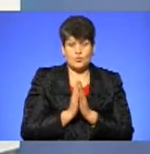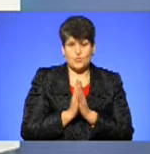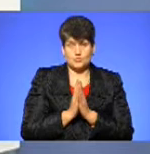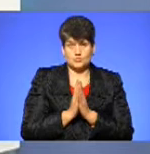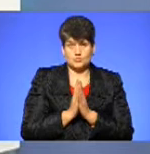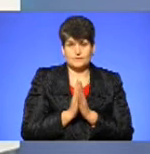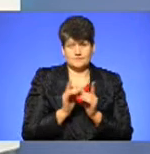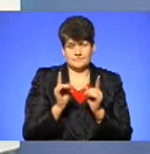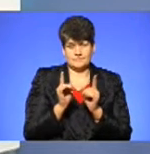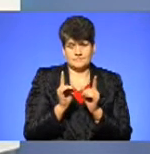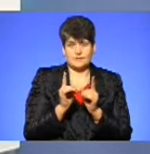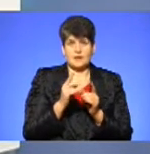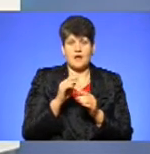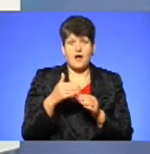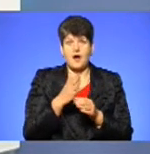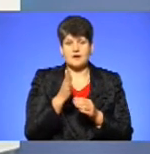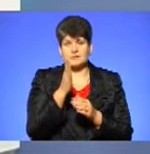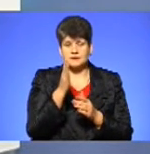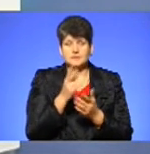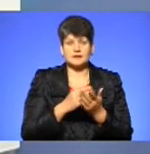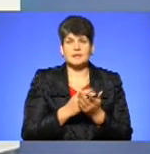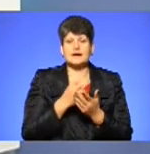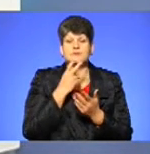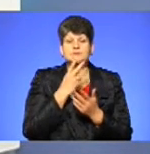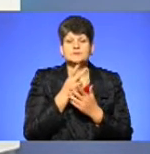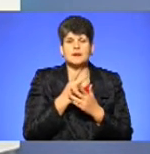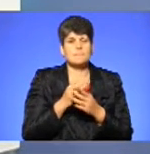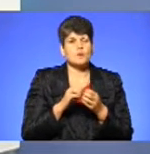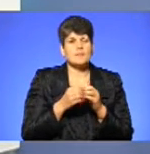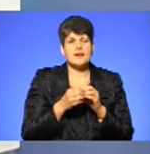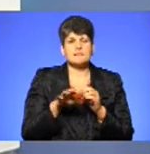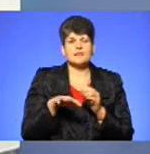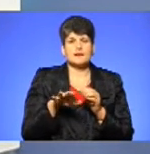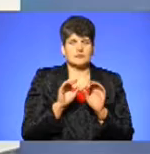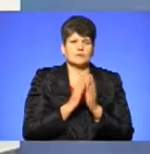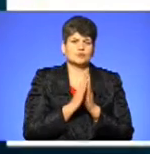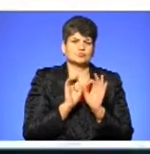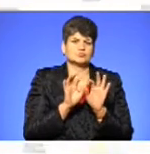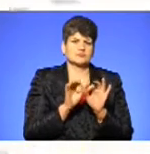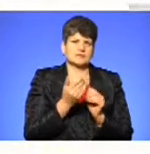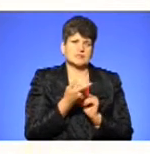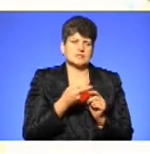фрагмент карти, де зображено найбільш проблематичні ділянки, і прошу вас прокоментувати, власне.